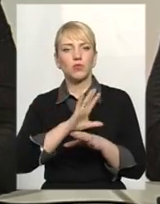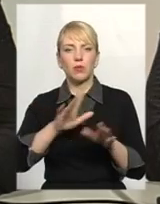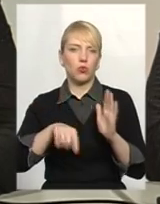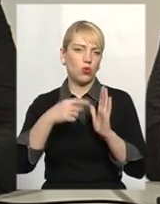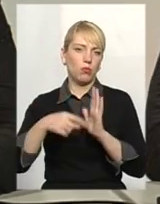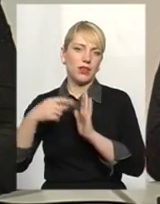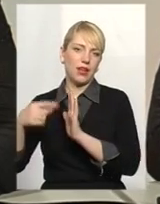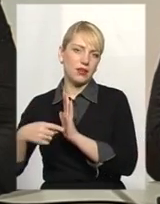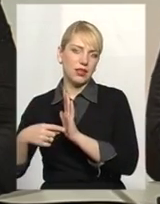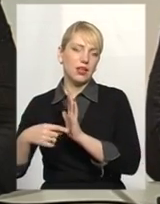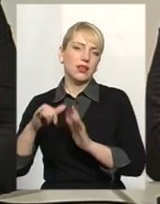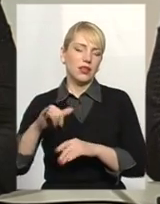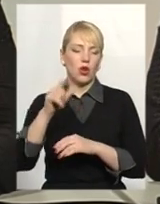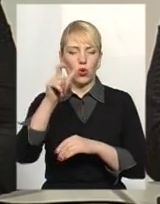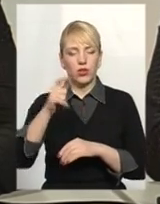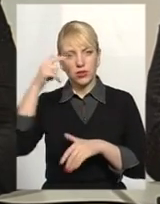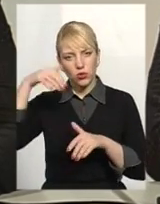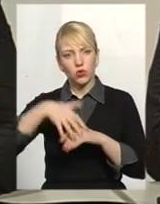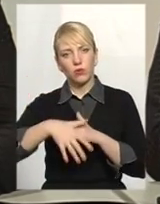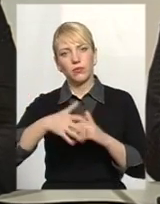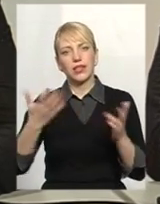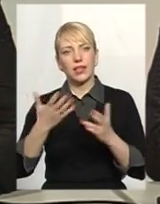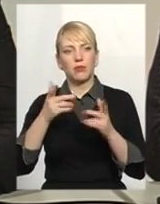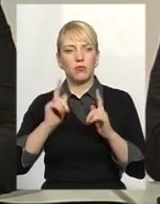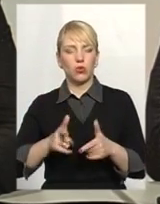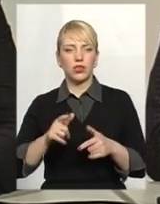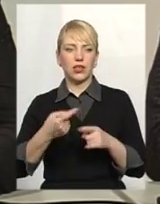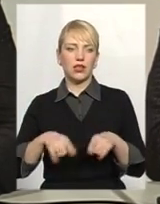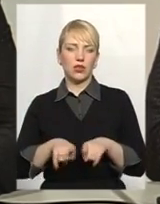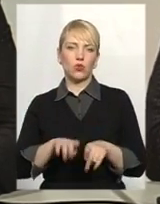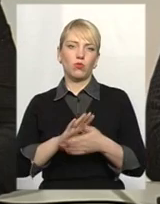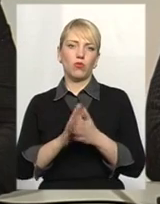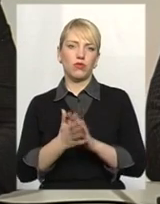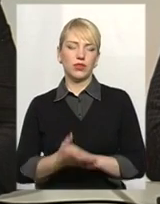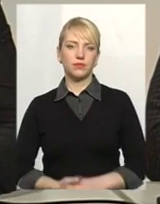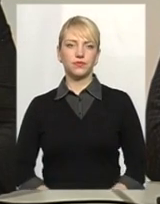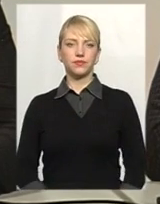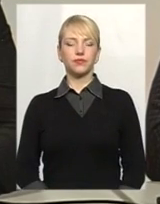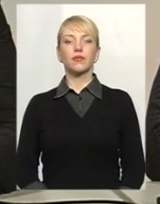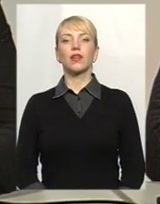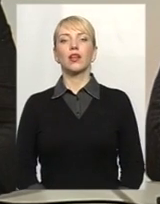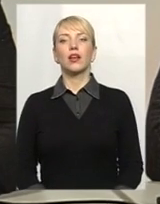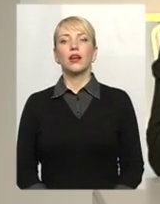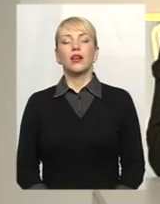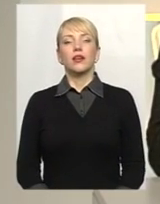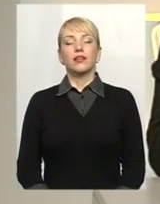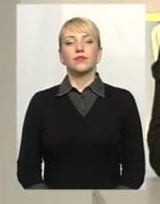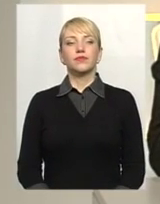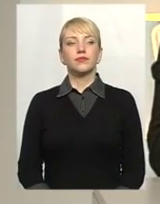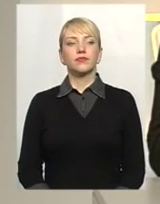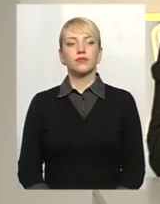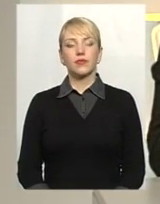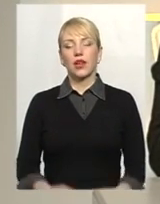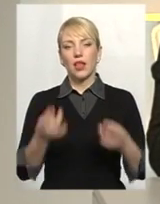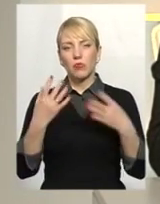в тому напрямку, і людина зрозуміла, і погодилась на ці умови, що ми її говоримо. Звичайно, найпростіше зрозуміти і